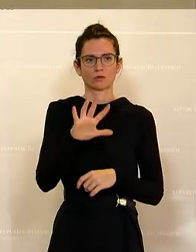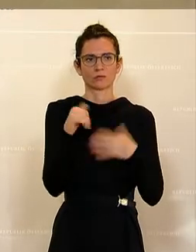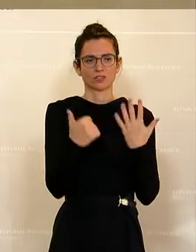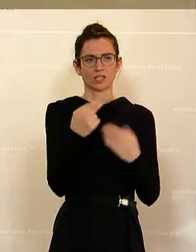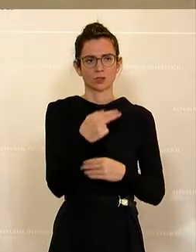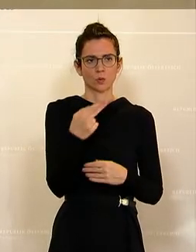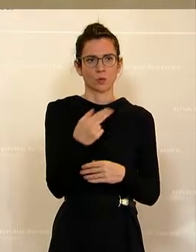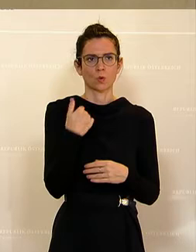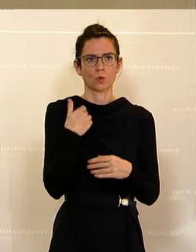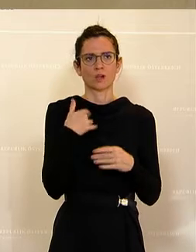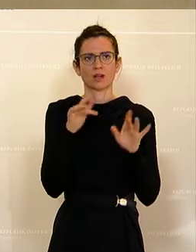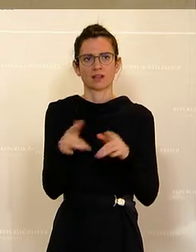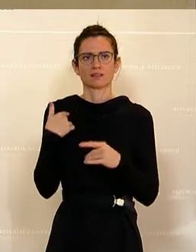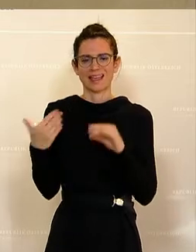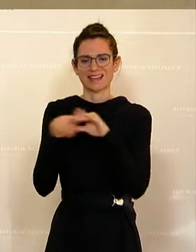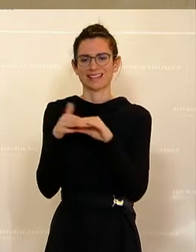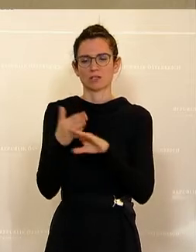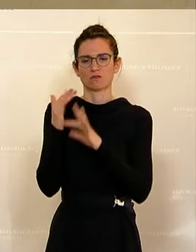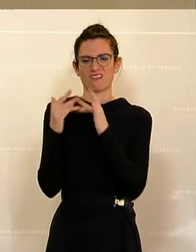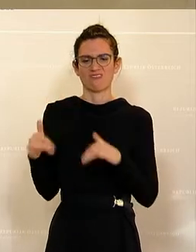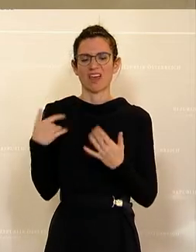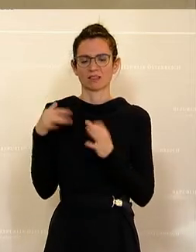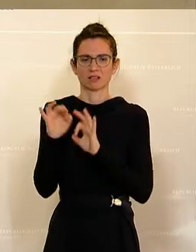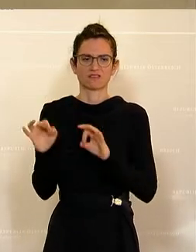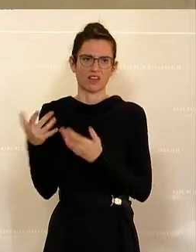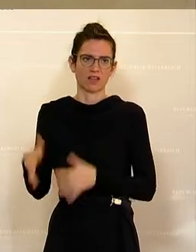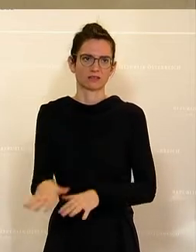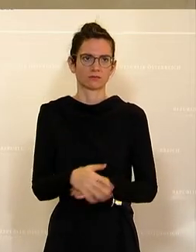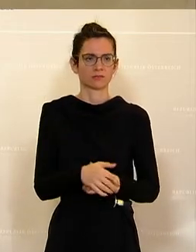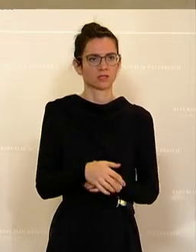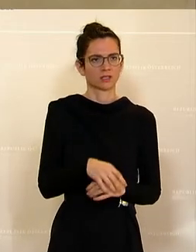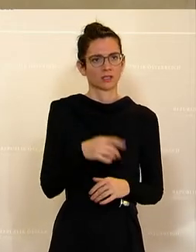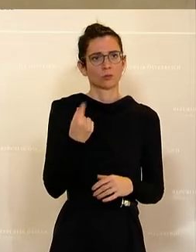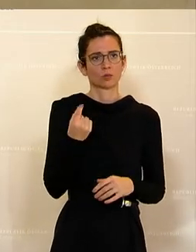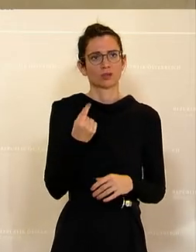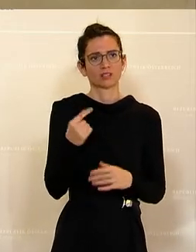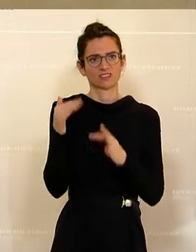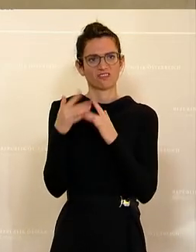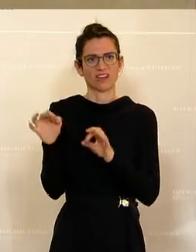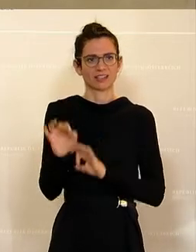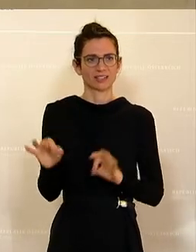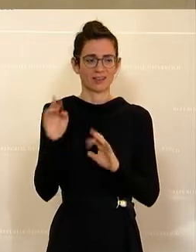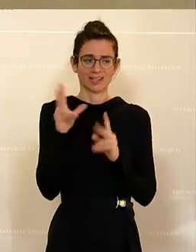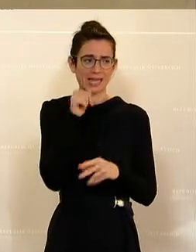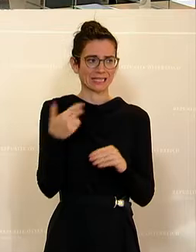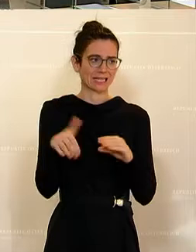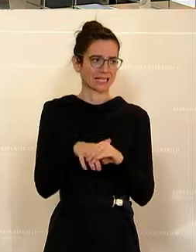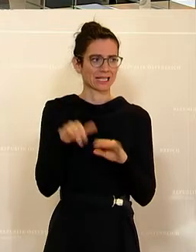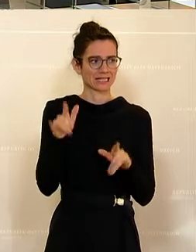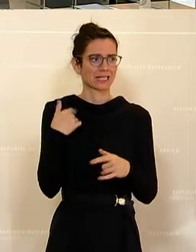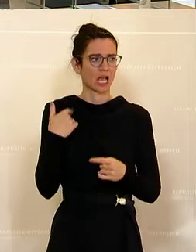Euro statt der Weihnachtsfeier zur Auszahlung bringen können. Es ersetzt zwar nicht die Weihnachtsfeier, das ist immer so ein